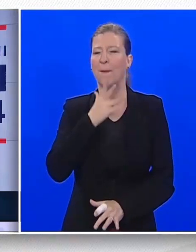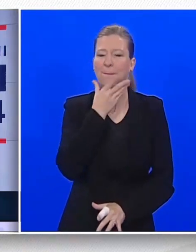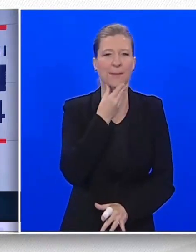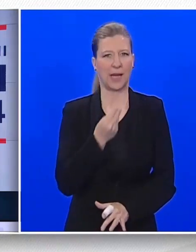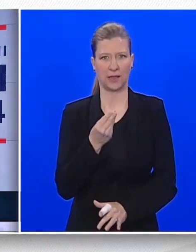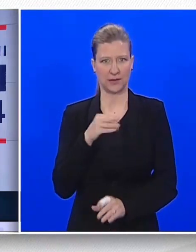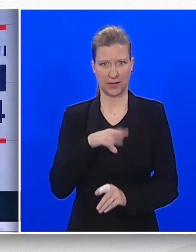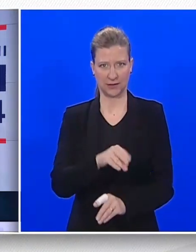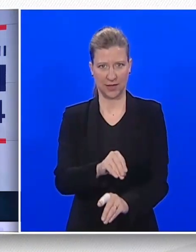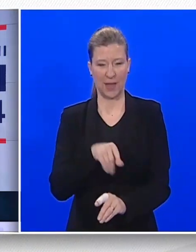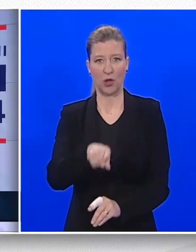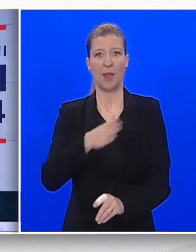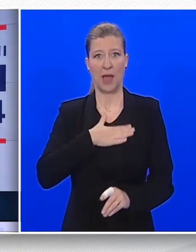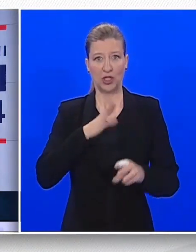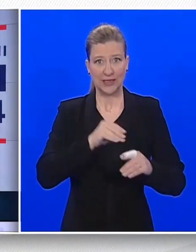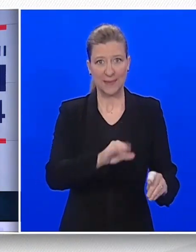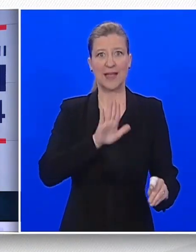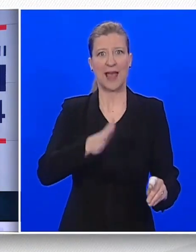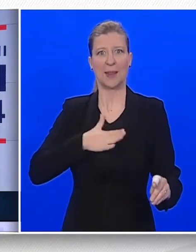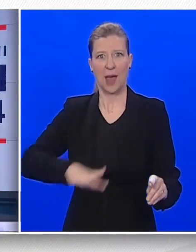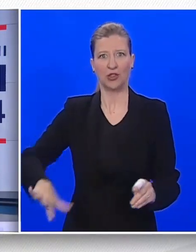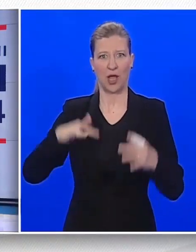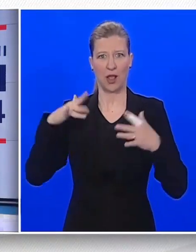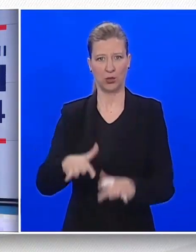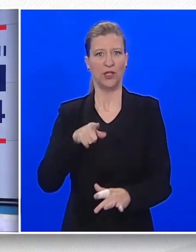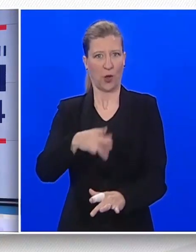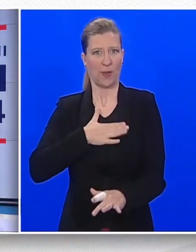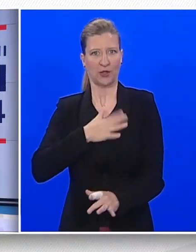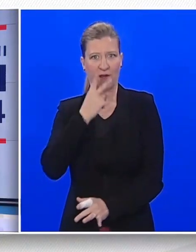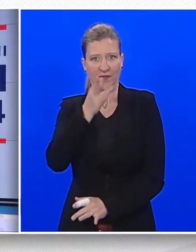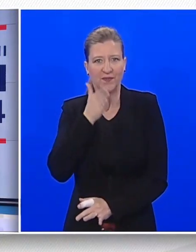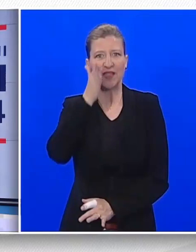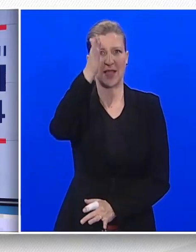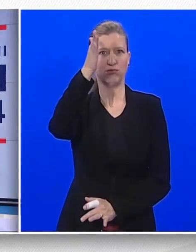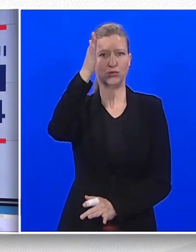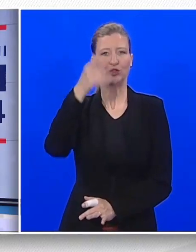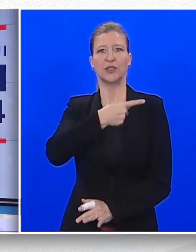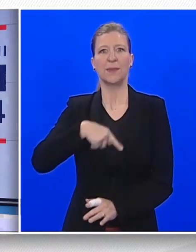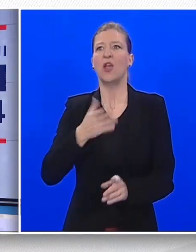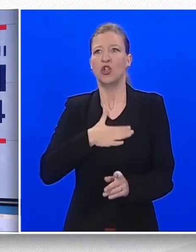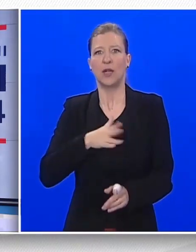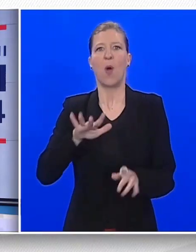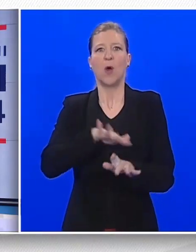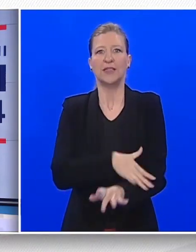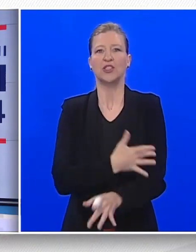za naše ljude. To je vizija naše Hrvatske, u kojoj ćemo se osjećati dobro i u kojoj će i drugi htjeti.